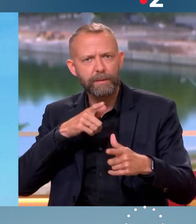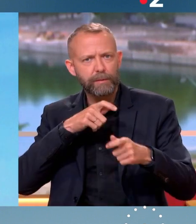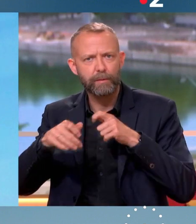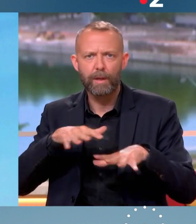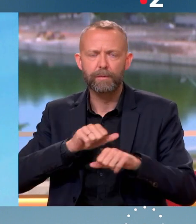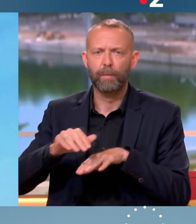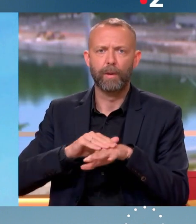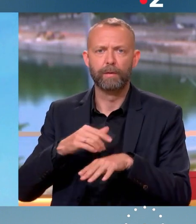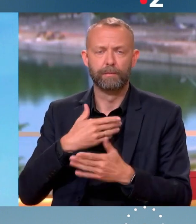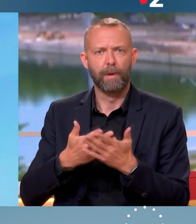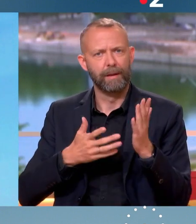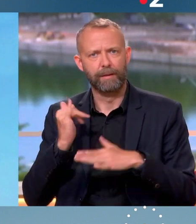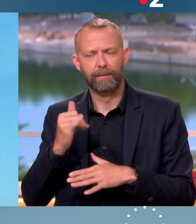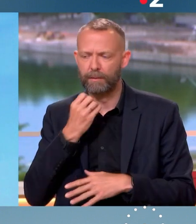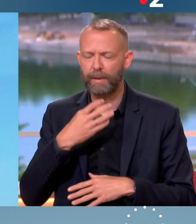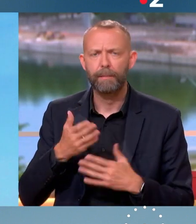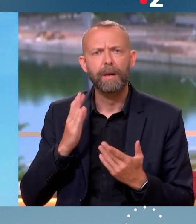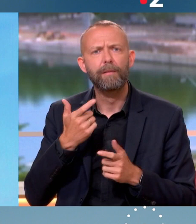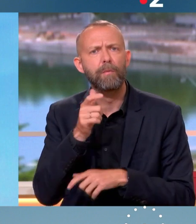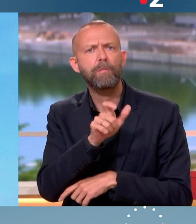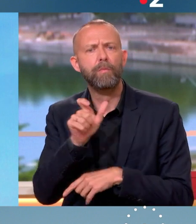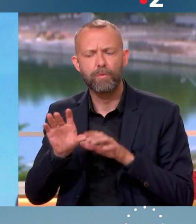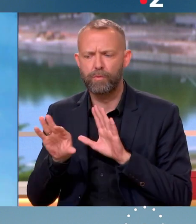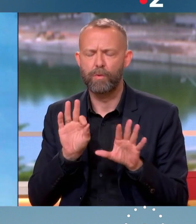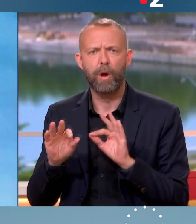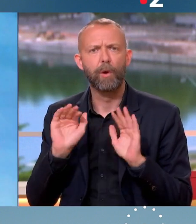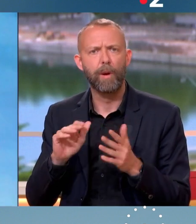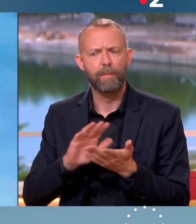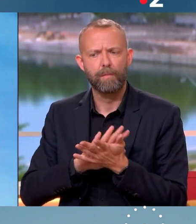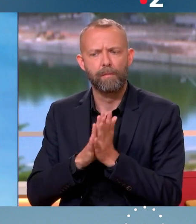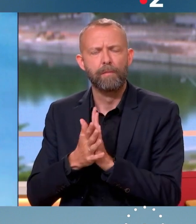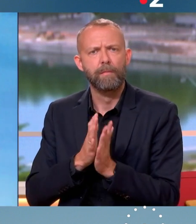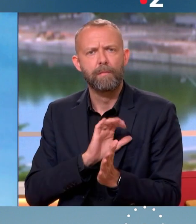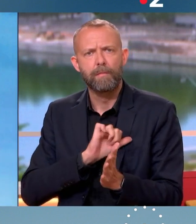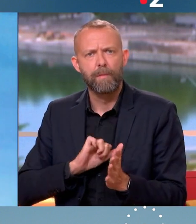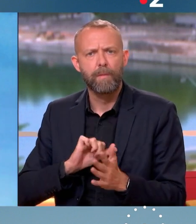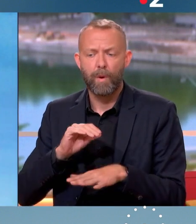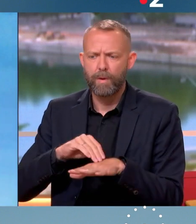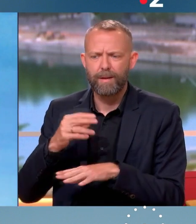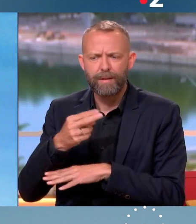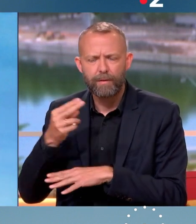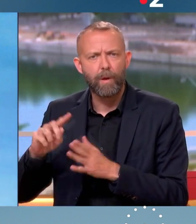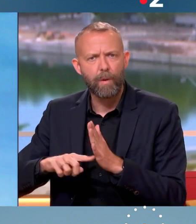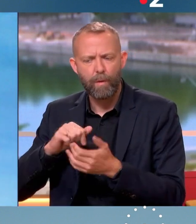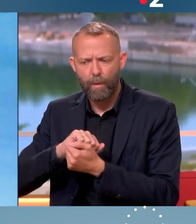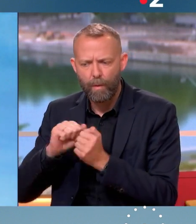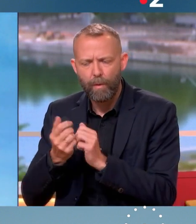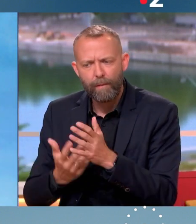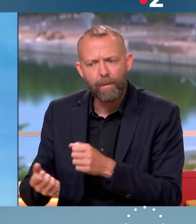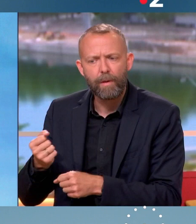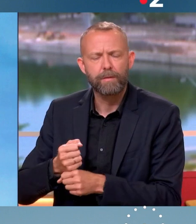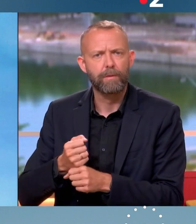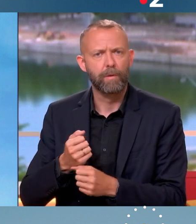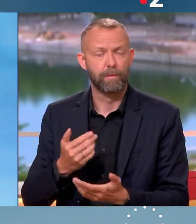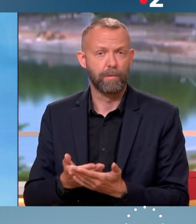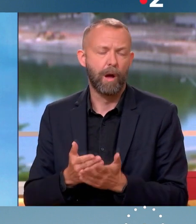une heureuse initiative. Mais dans le choix des mots Patrick Mignola, il y a une dramatisation qui est assumée. Conseil national de la refondation, c'est